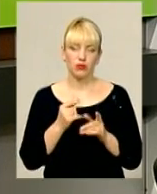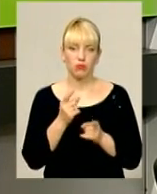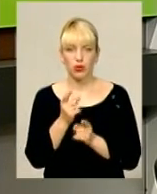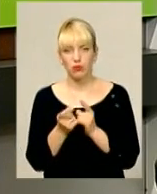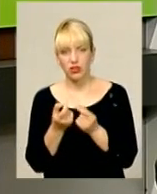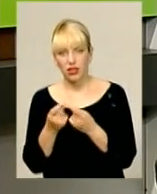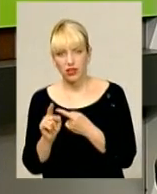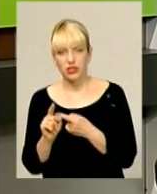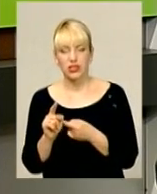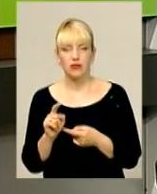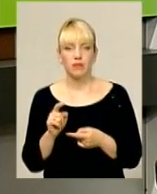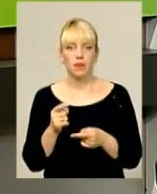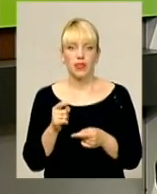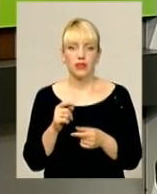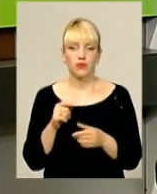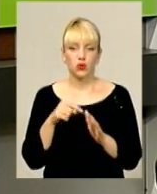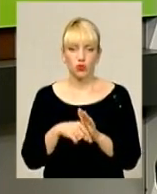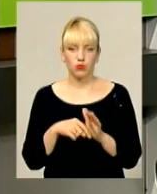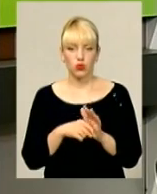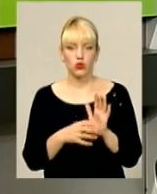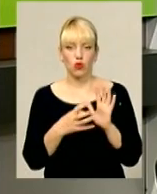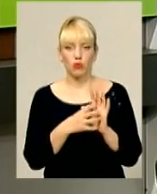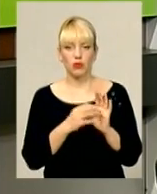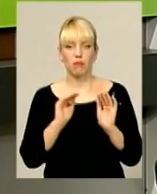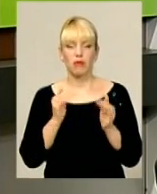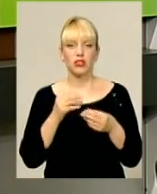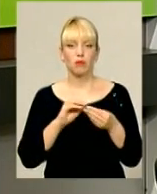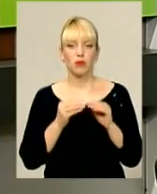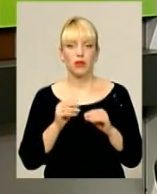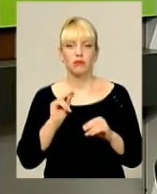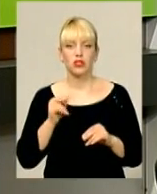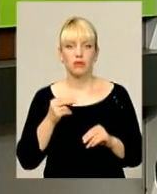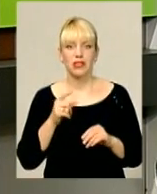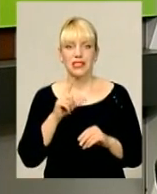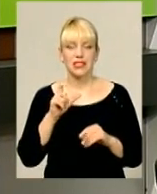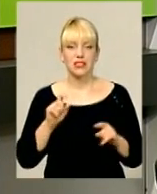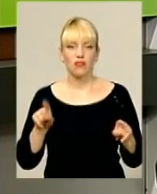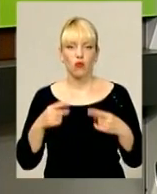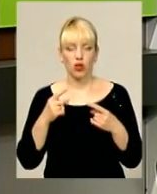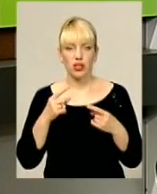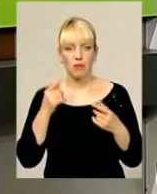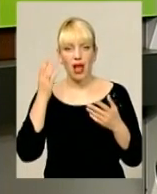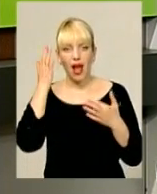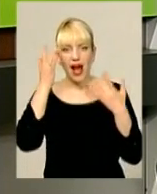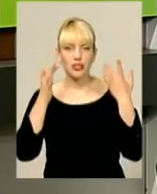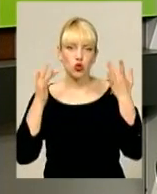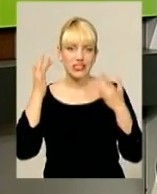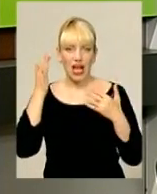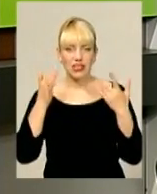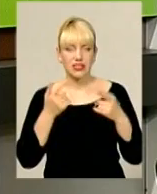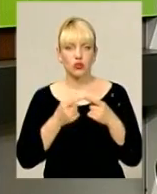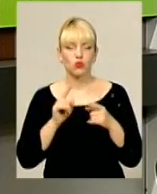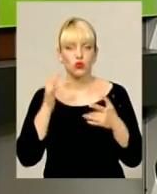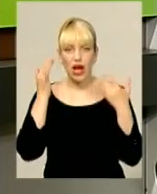трошки зміниться. Тобто, з логотипом тут менше проблем, ніж саме створенням цих асоціацій. Тому що асоціації, вони повинні